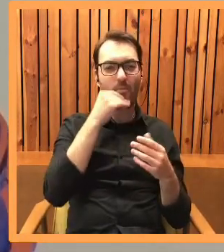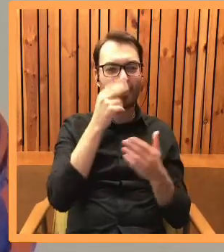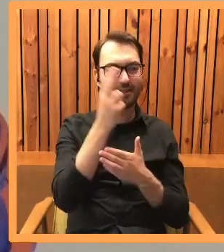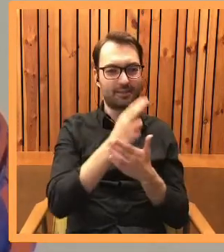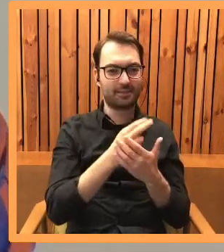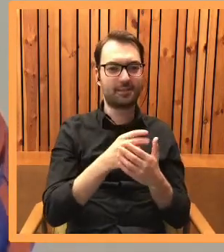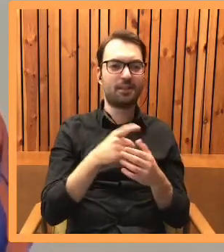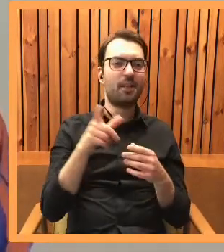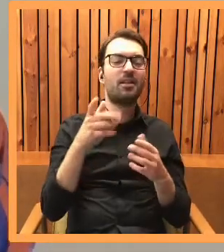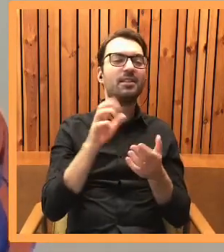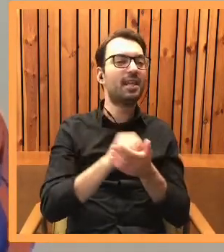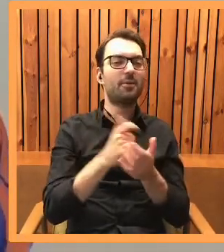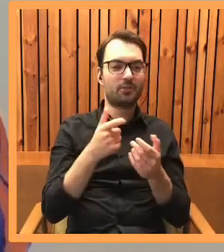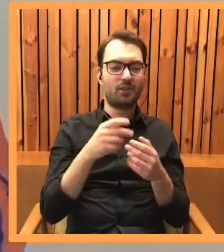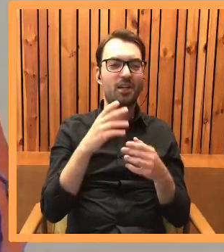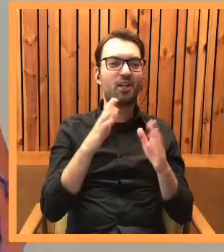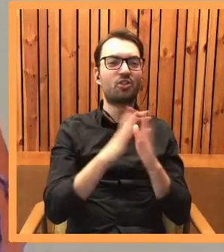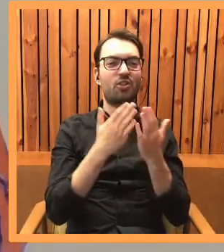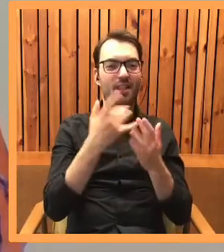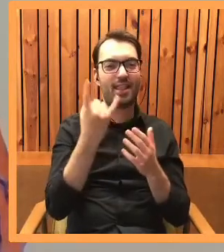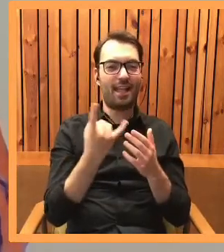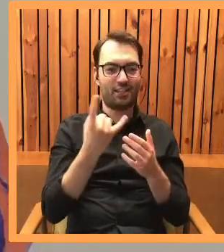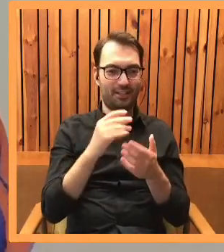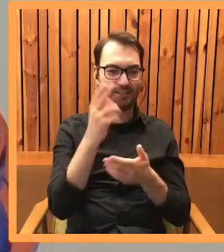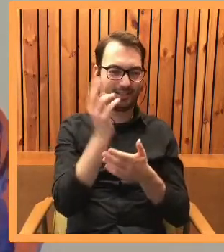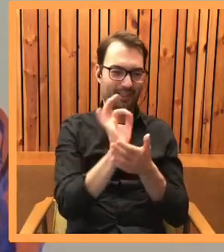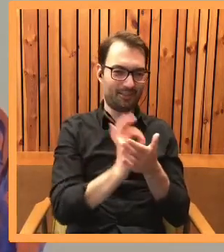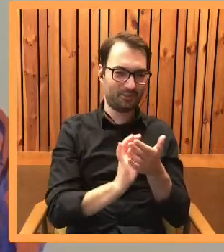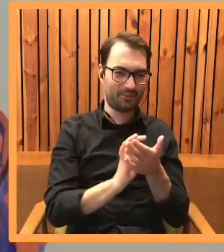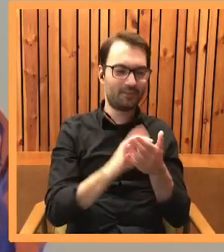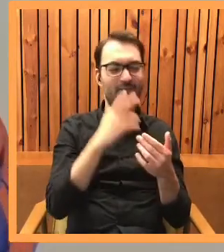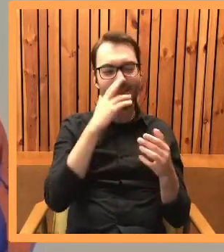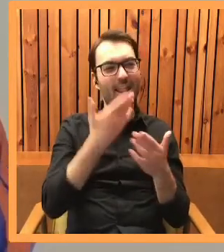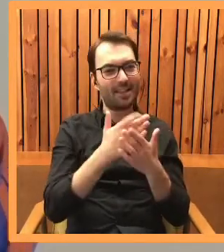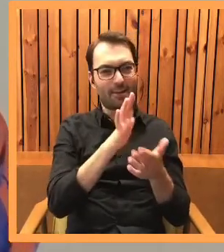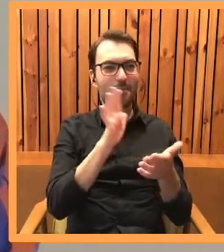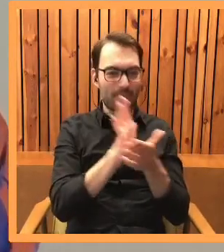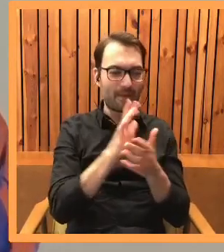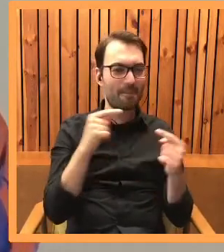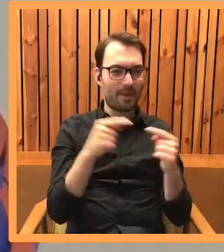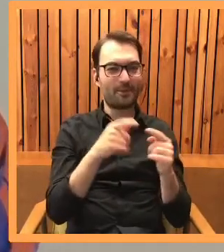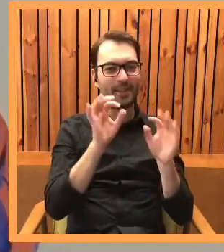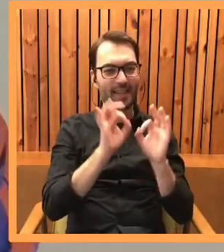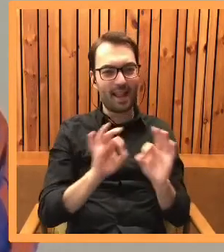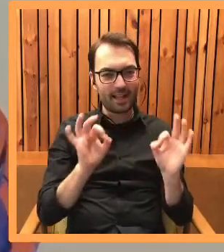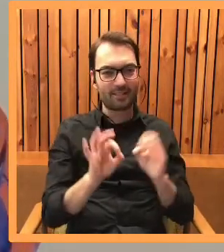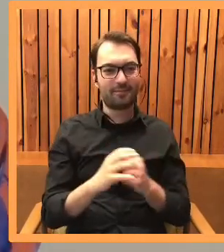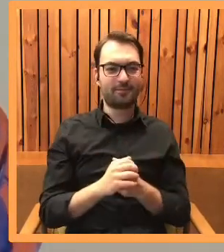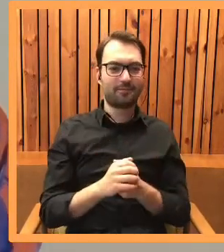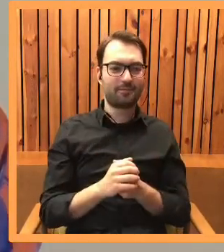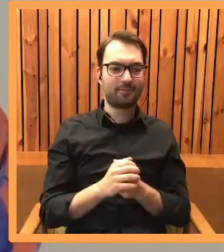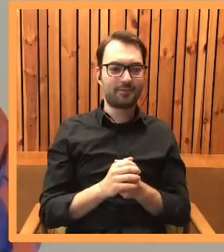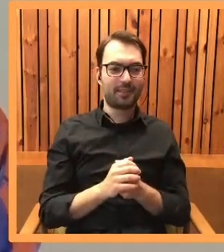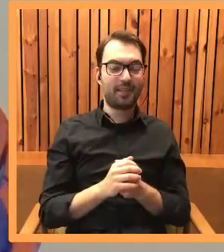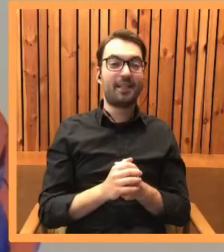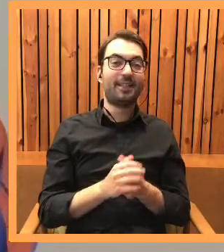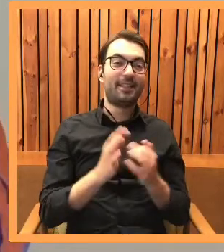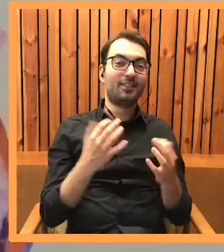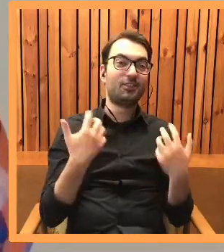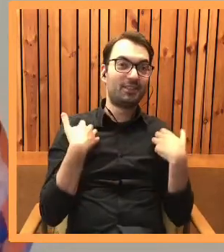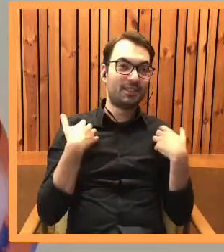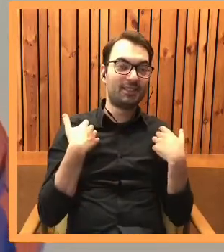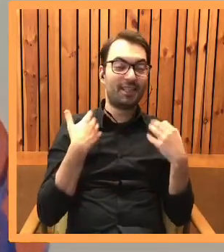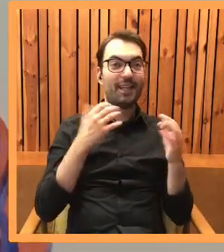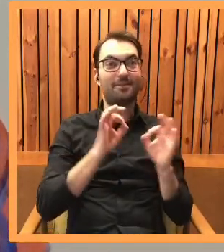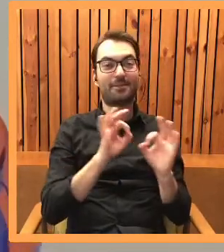ilustrowaniem książeczek dla dzieci, co też bardzo dużo o niej mówi, o jej delikatności. No nie ułożyła sobie jak na razie życia, jak